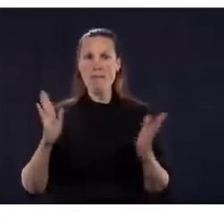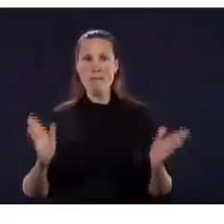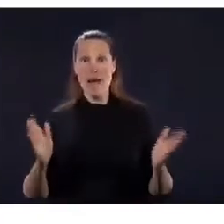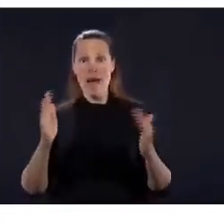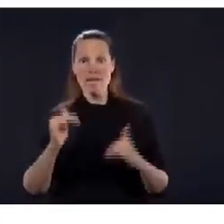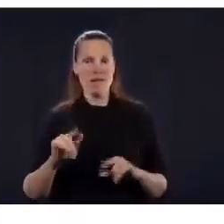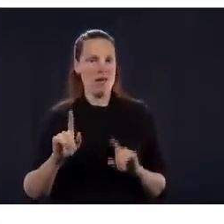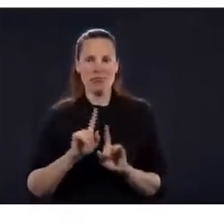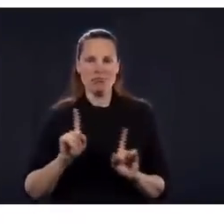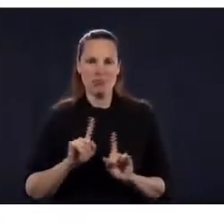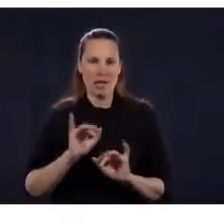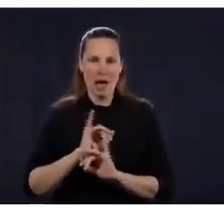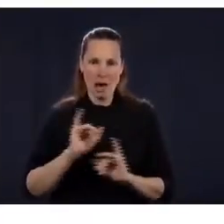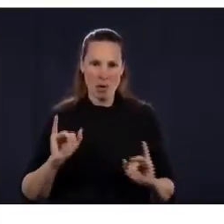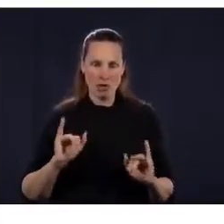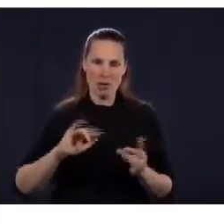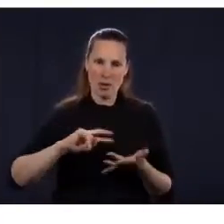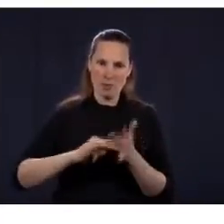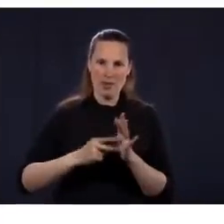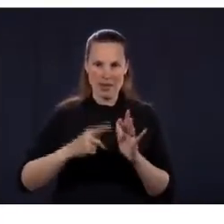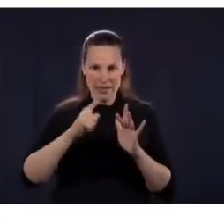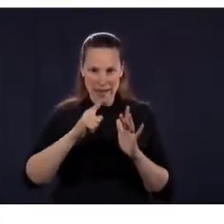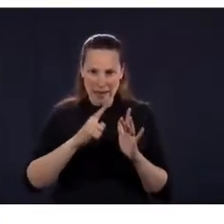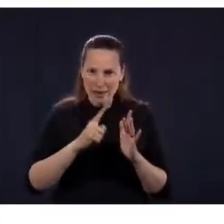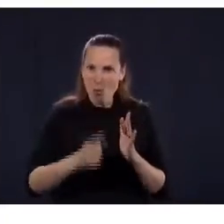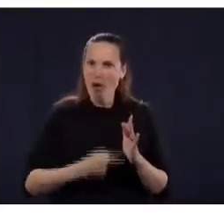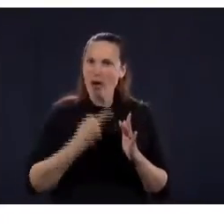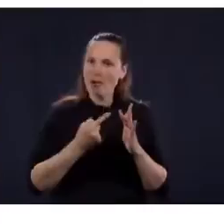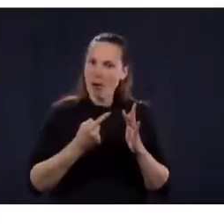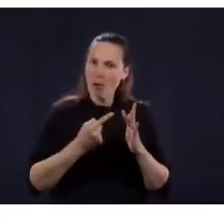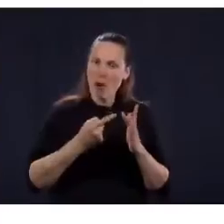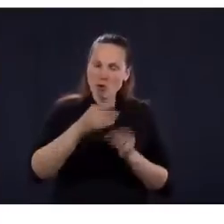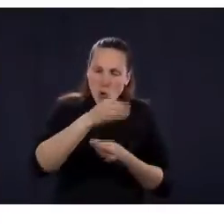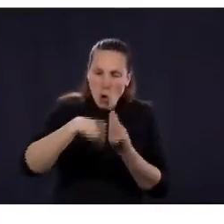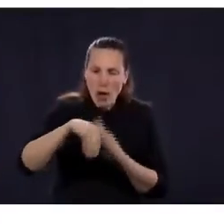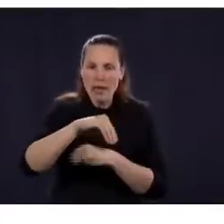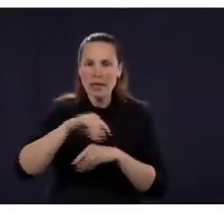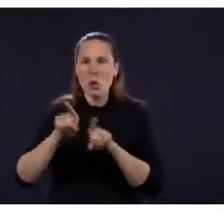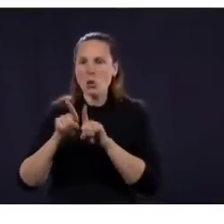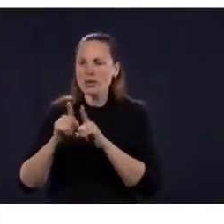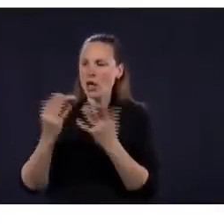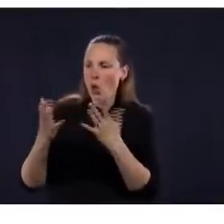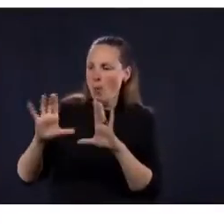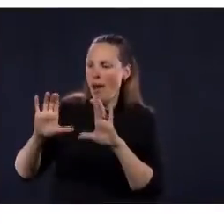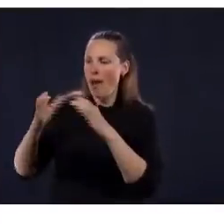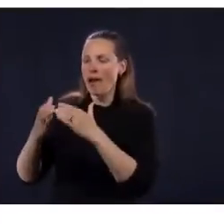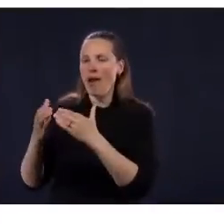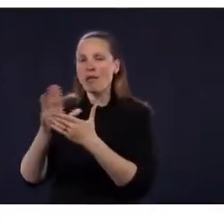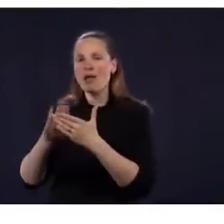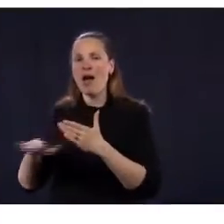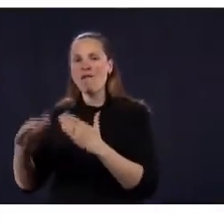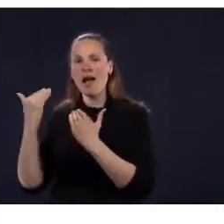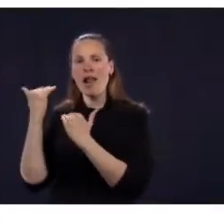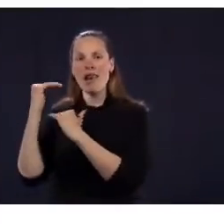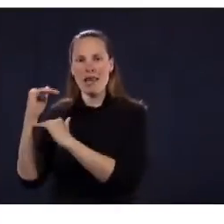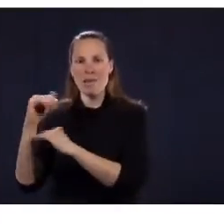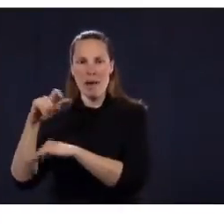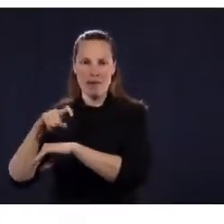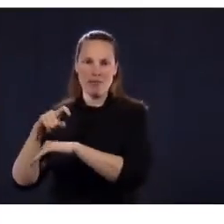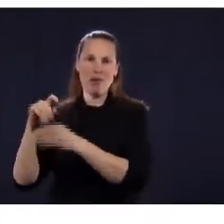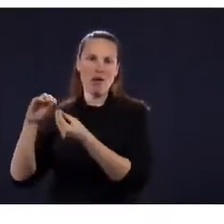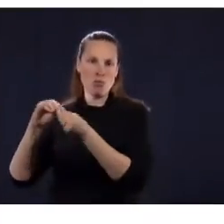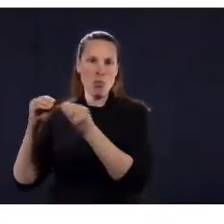Québécois pour s'ajuster, pour être capable que cette rentrée se passe le mieux possible.